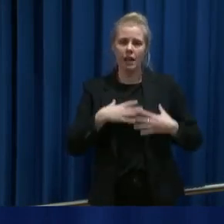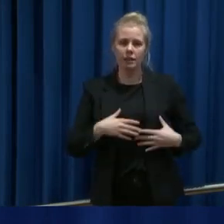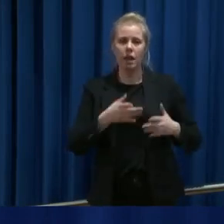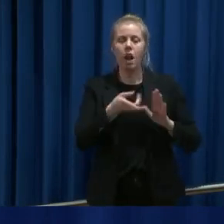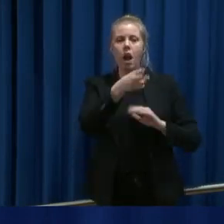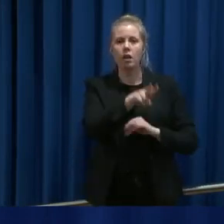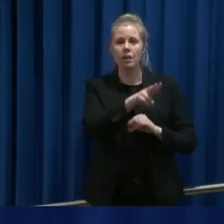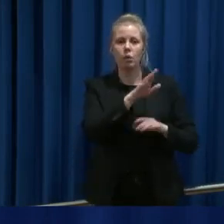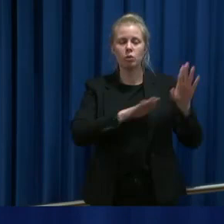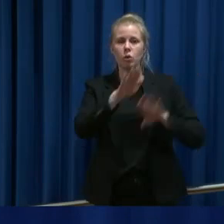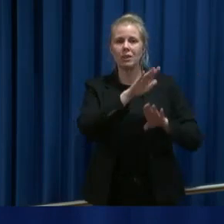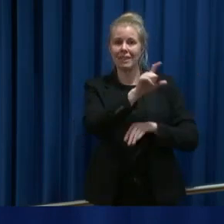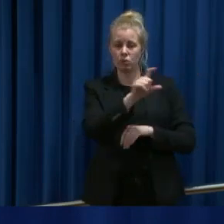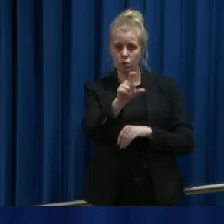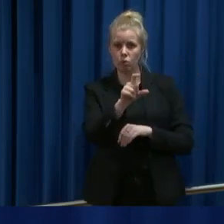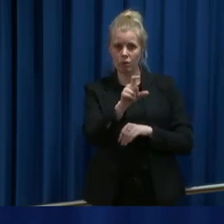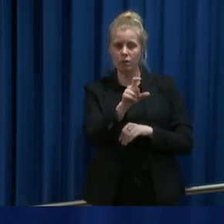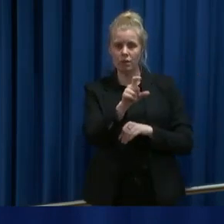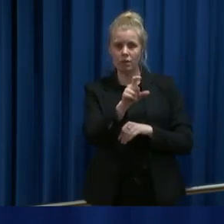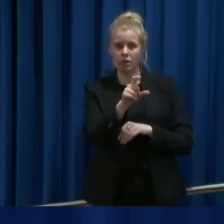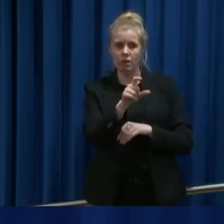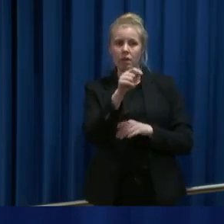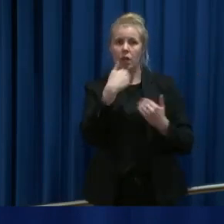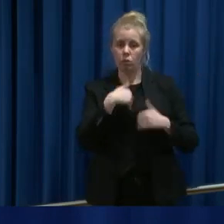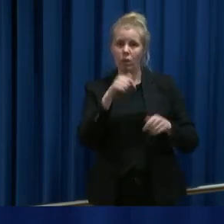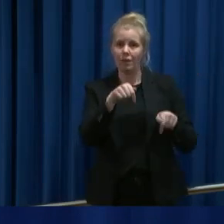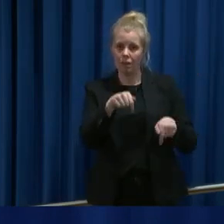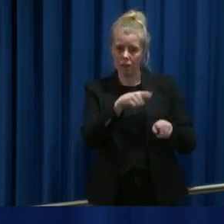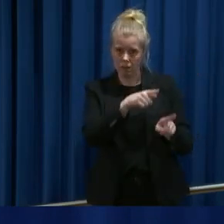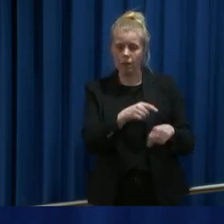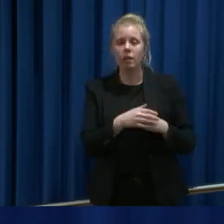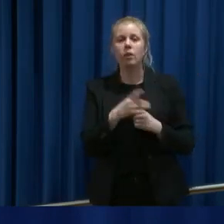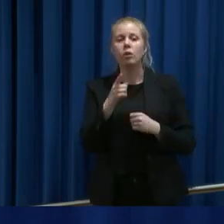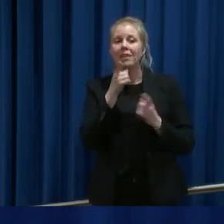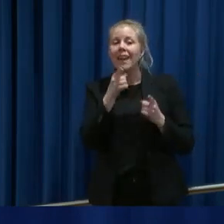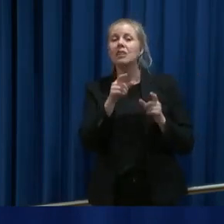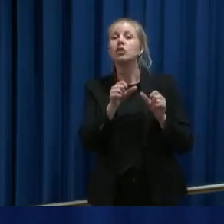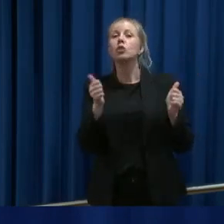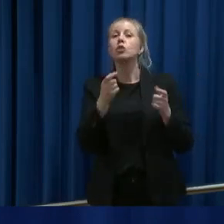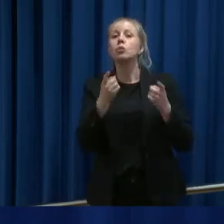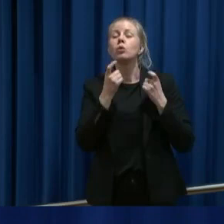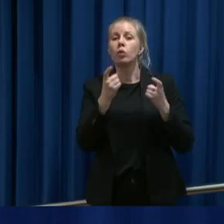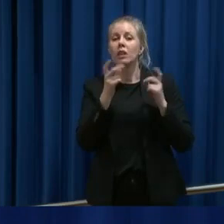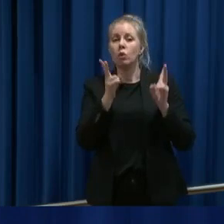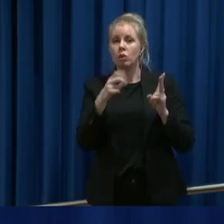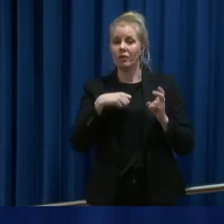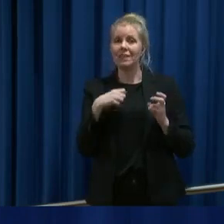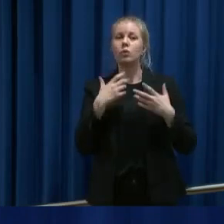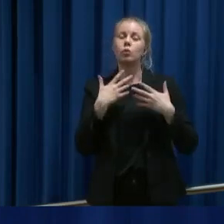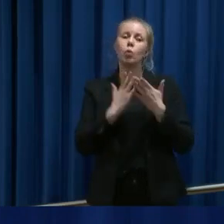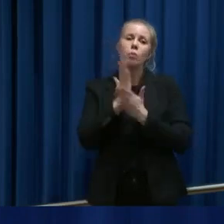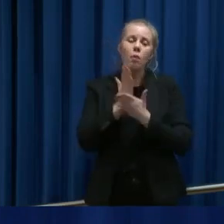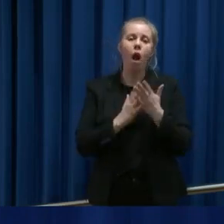omsorgsinstitusjon. Det er også de som har største utfordringer når vi har en normal influenserepidemi, andre ting.